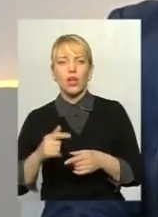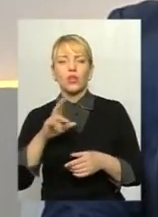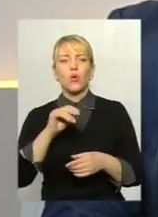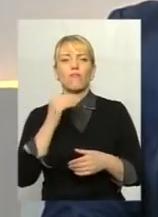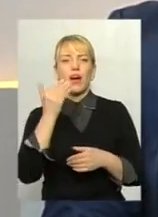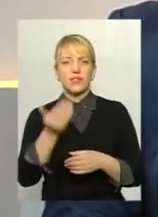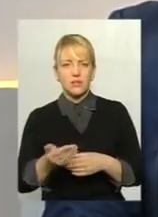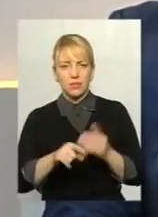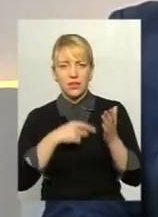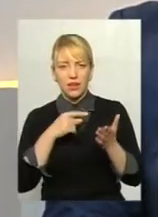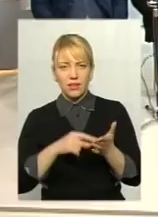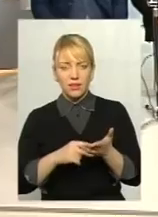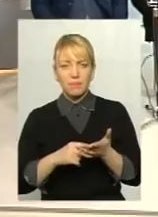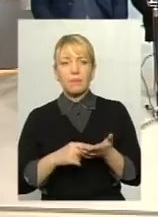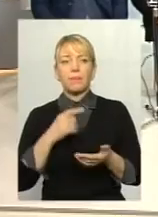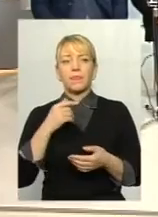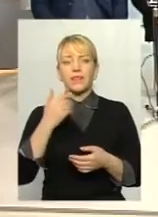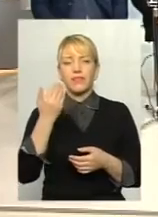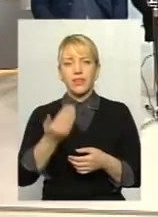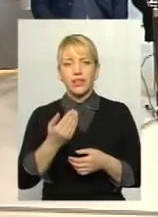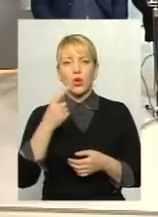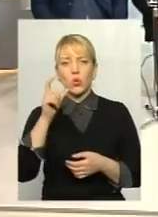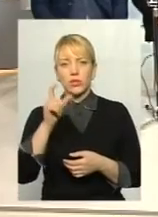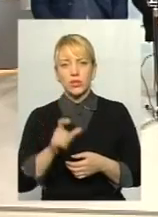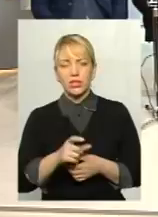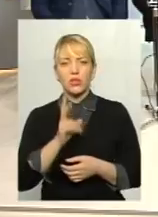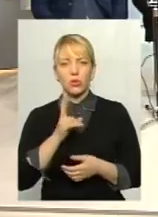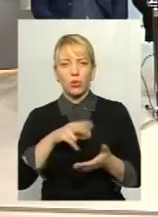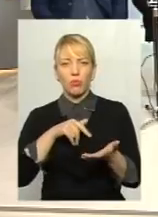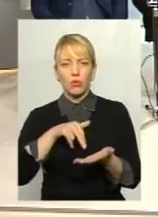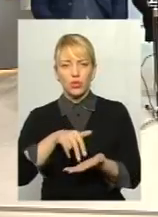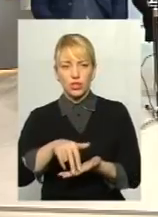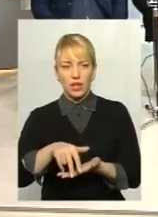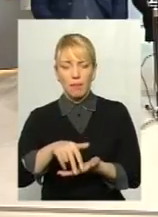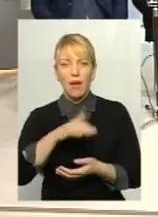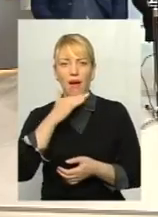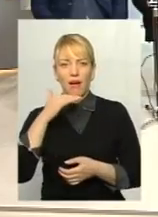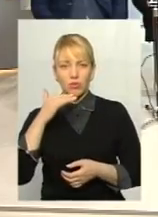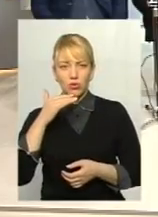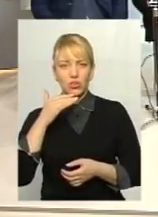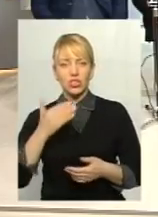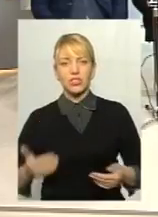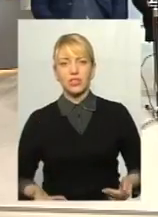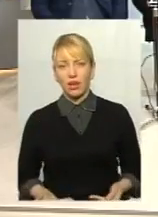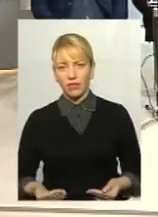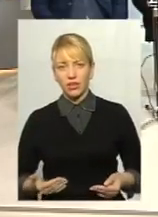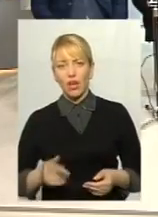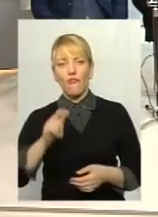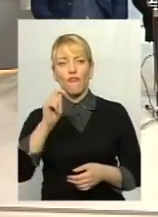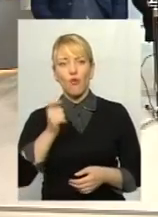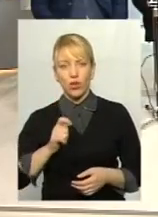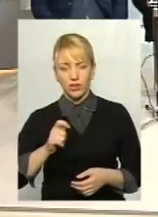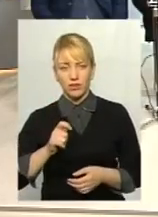Ви людина, яка пройшла багато життєвих воїн,